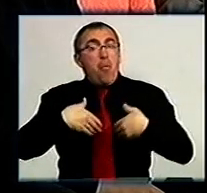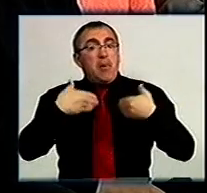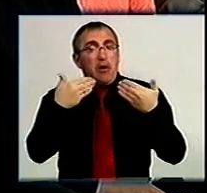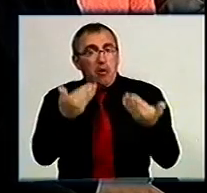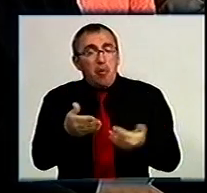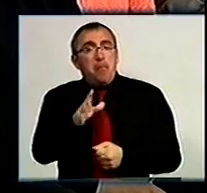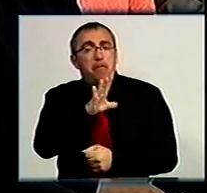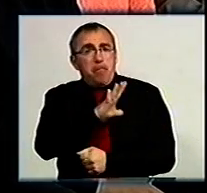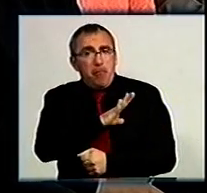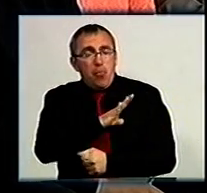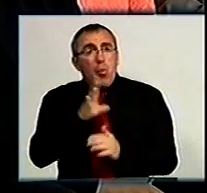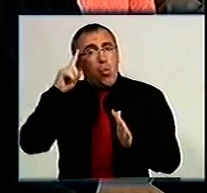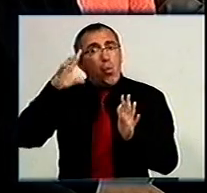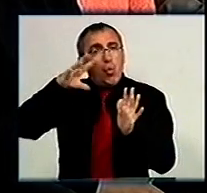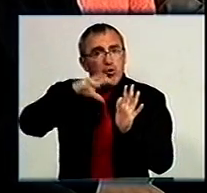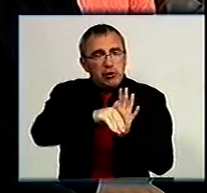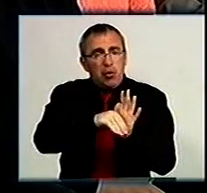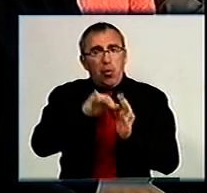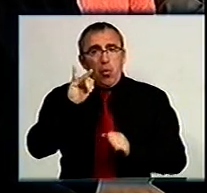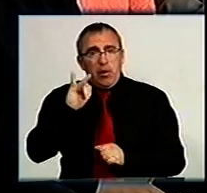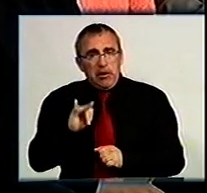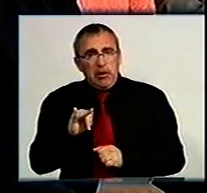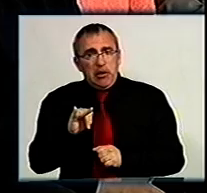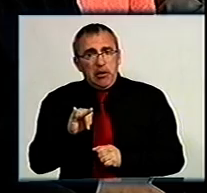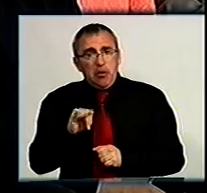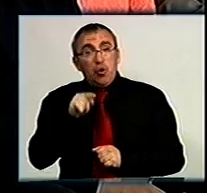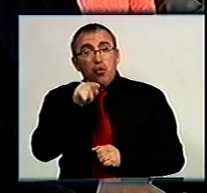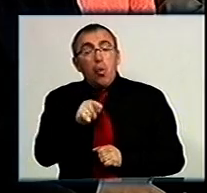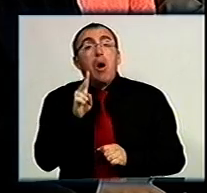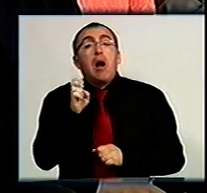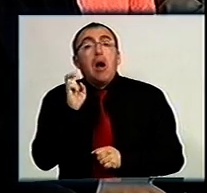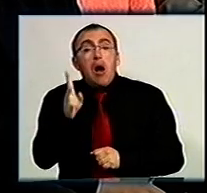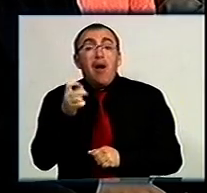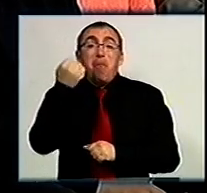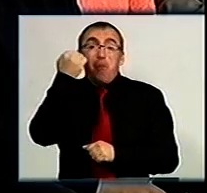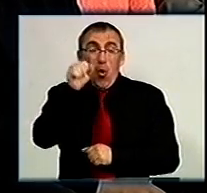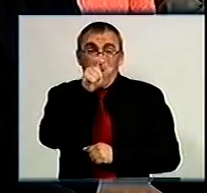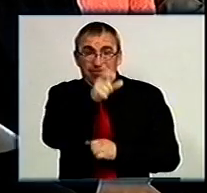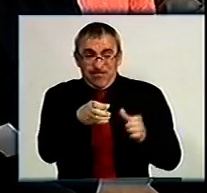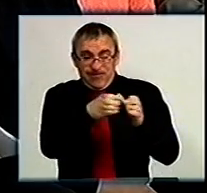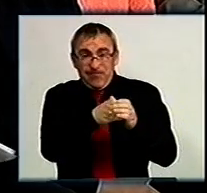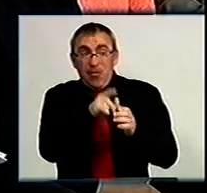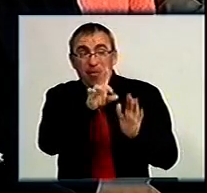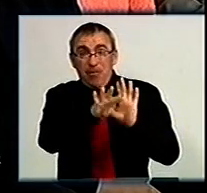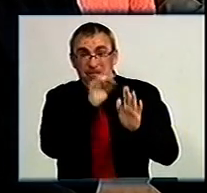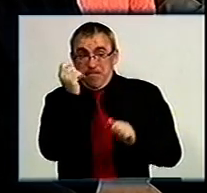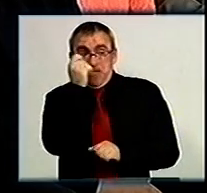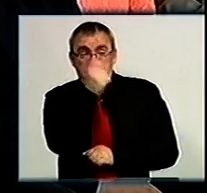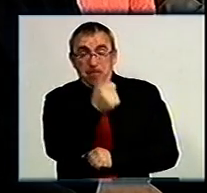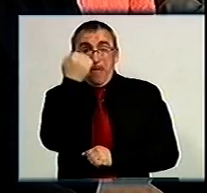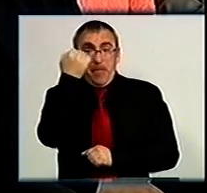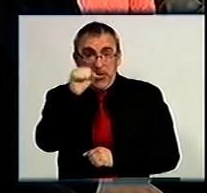було вчитано і хто, як победитель, або той, кого ви признаєте